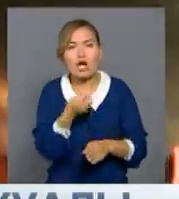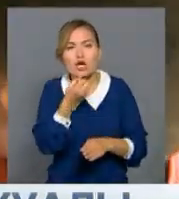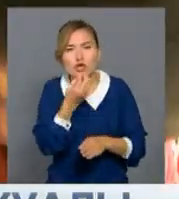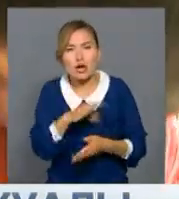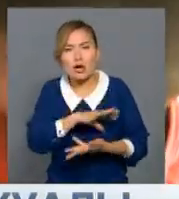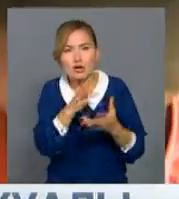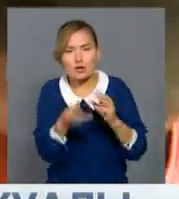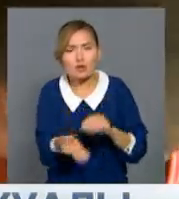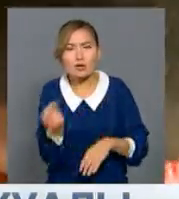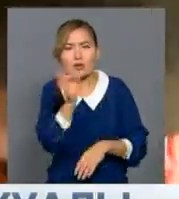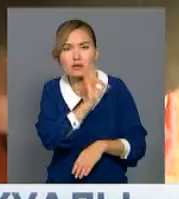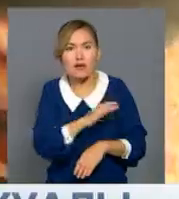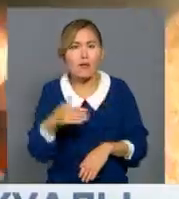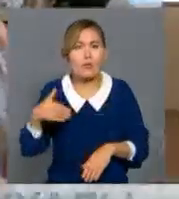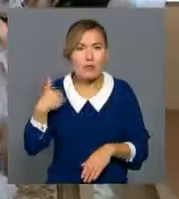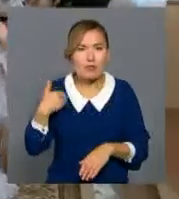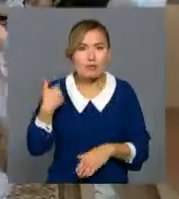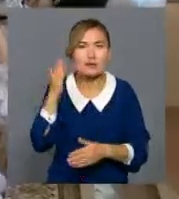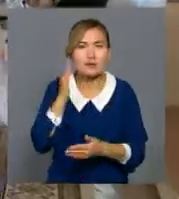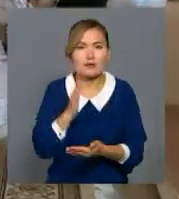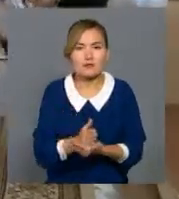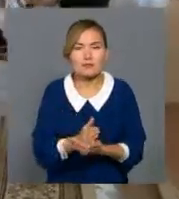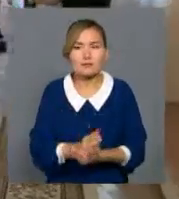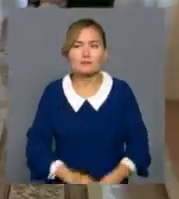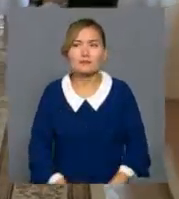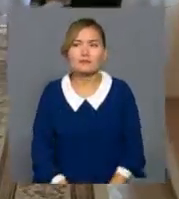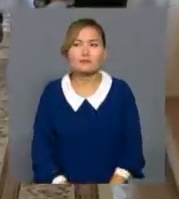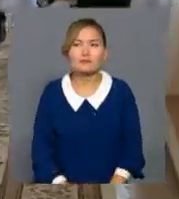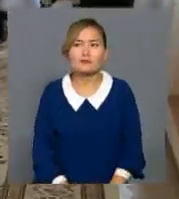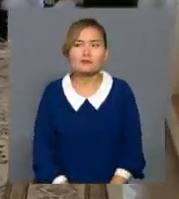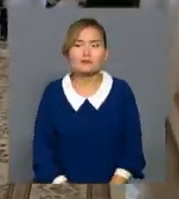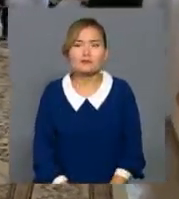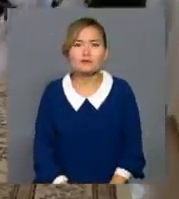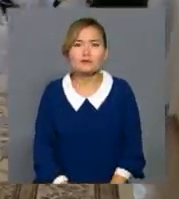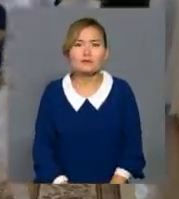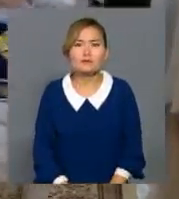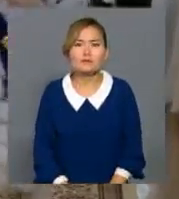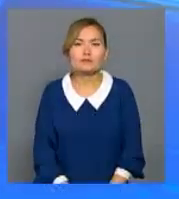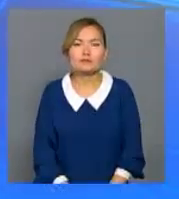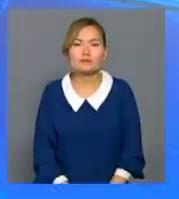бере бастады. Мере біратқан ғызы Аслан Түлепі өз кеменнен қабар жерма түрд.